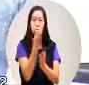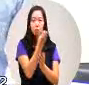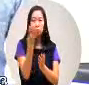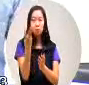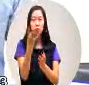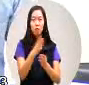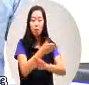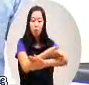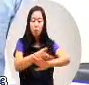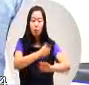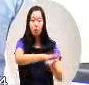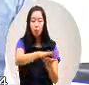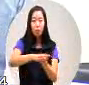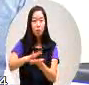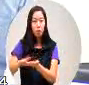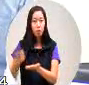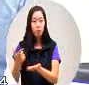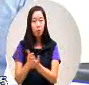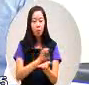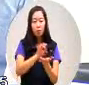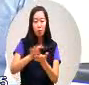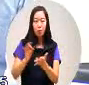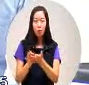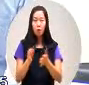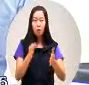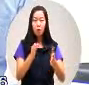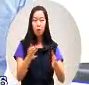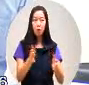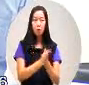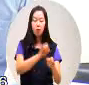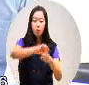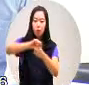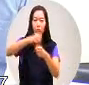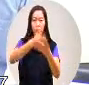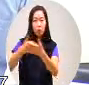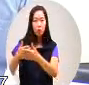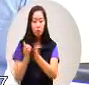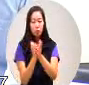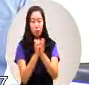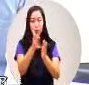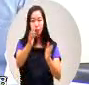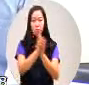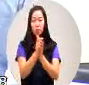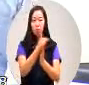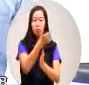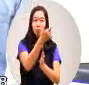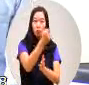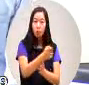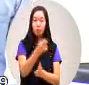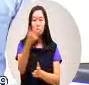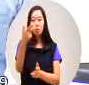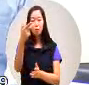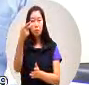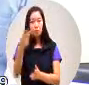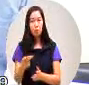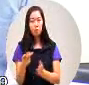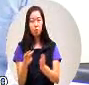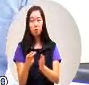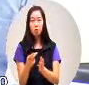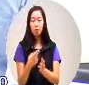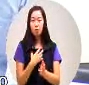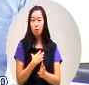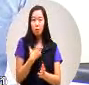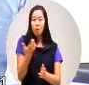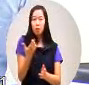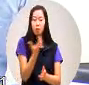疏工程的经费加加减减将近六亿到七亿那么为什么